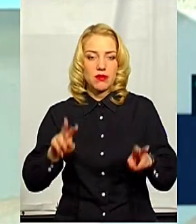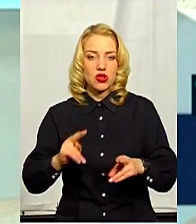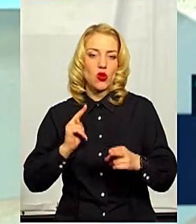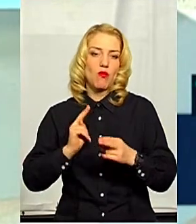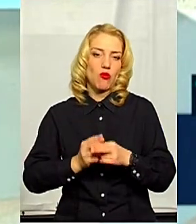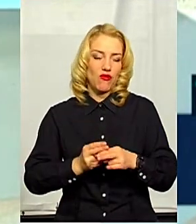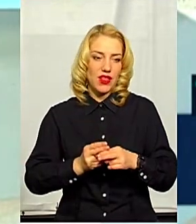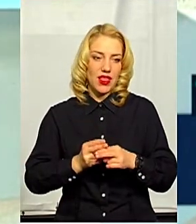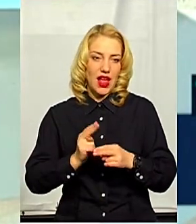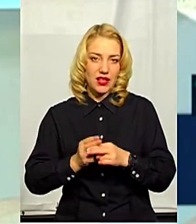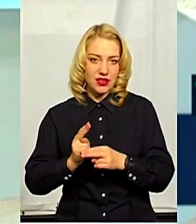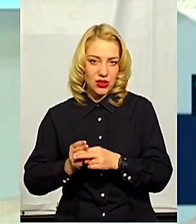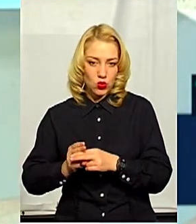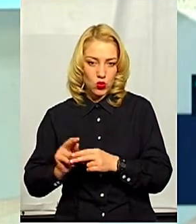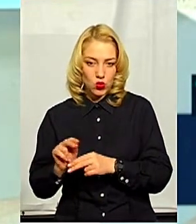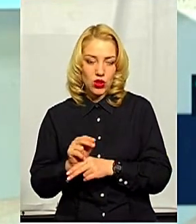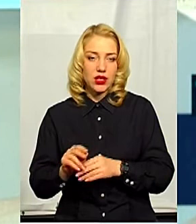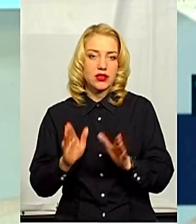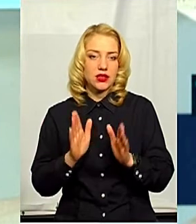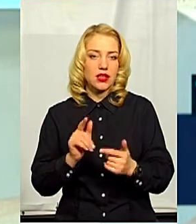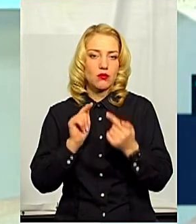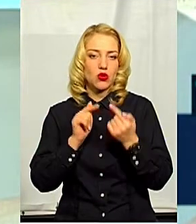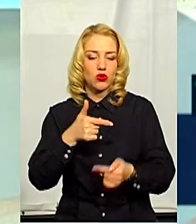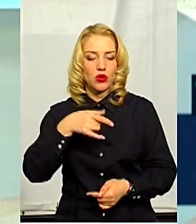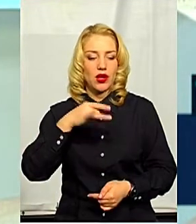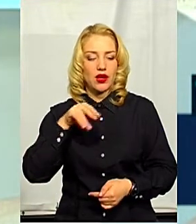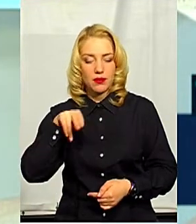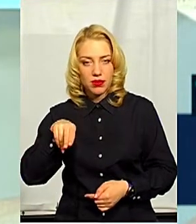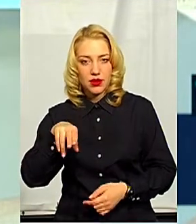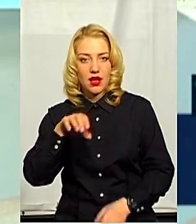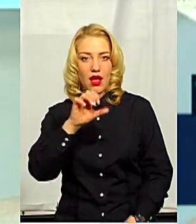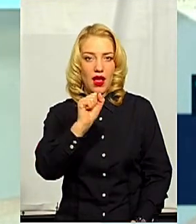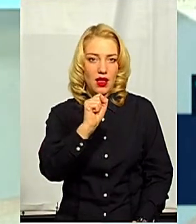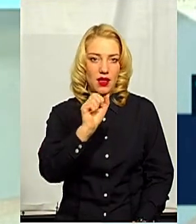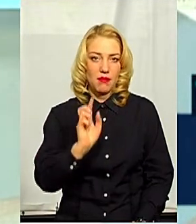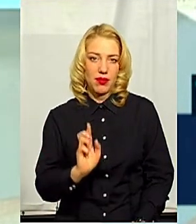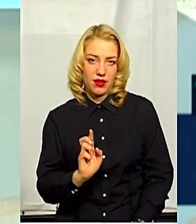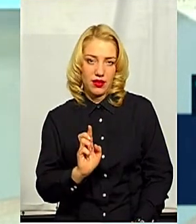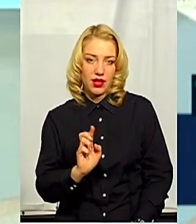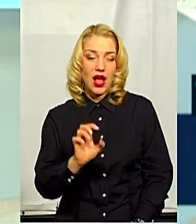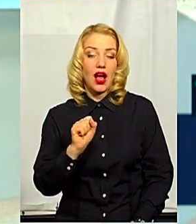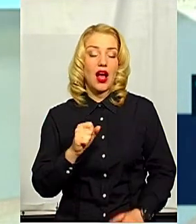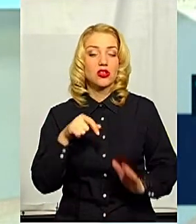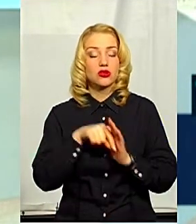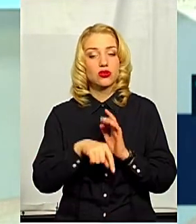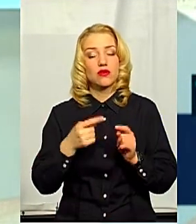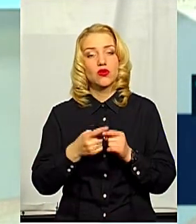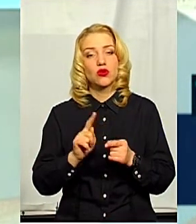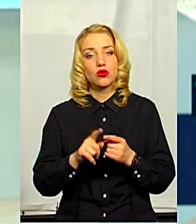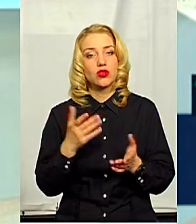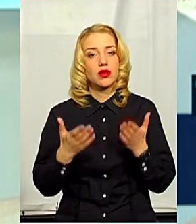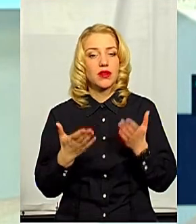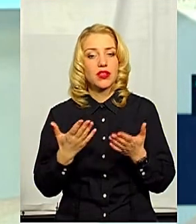специфічну профілактику тільки проти грипів А і Б. А стосовно того, чи якщо люди